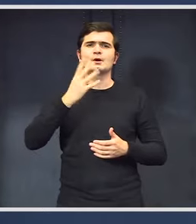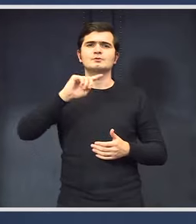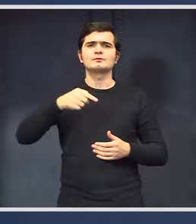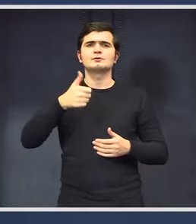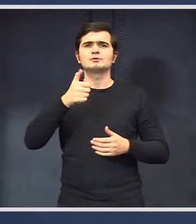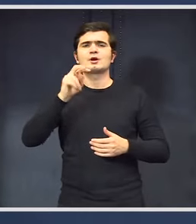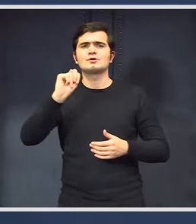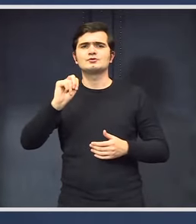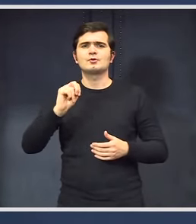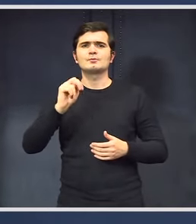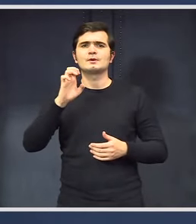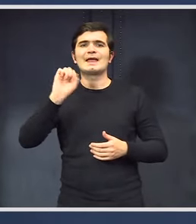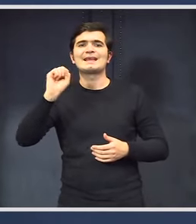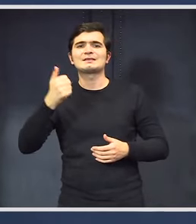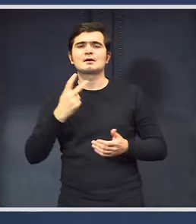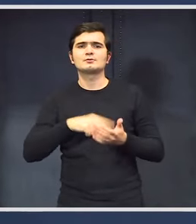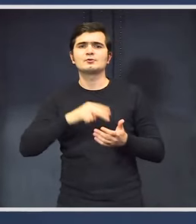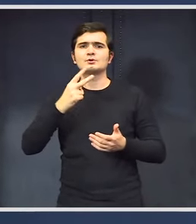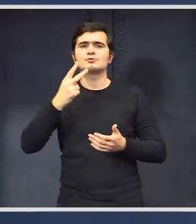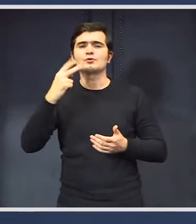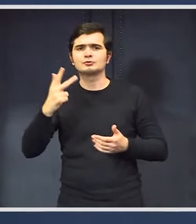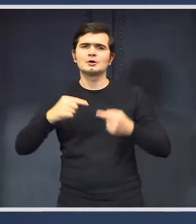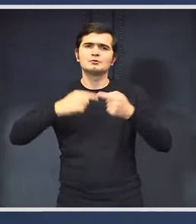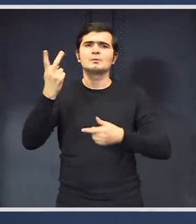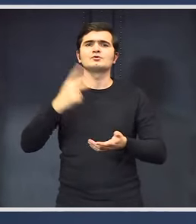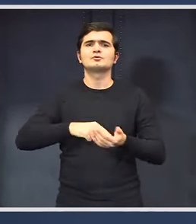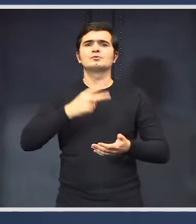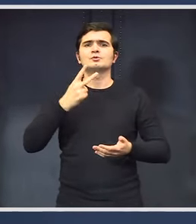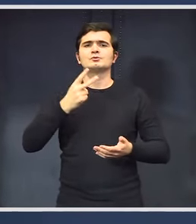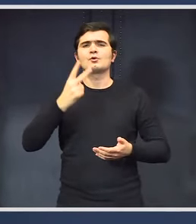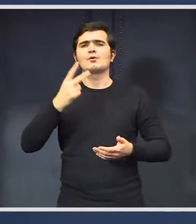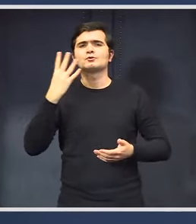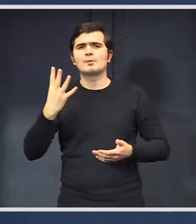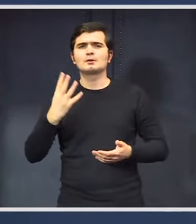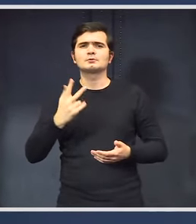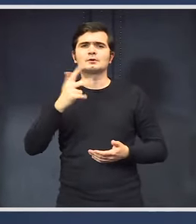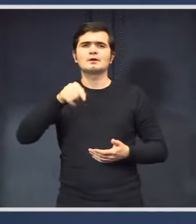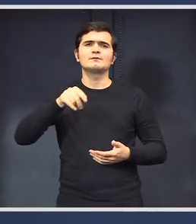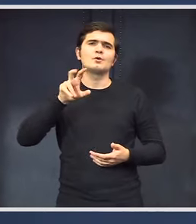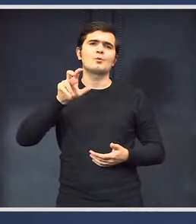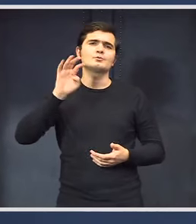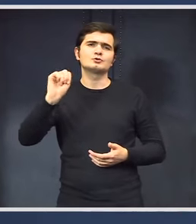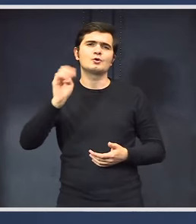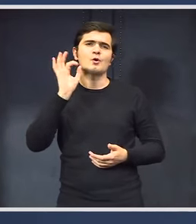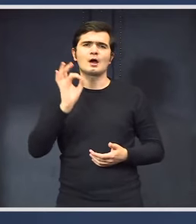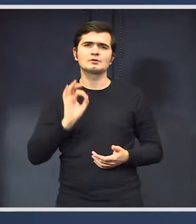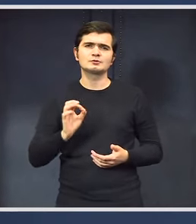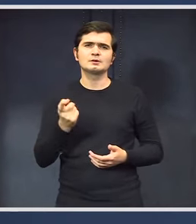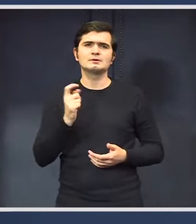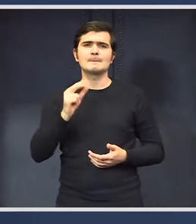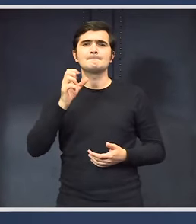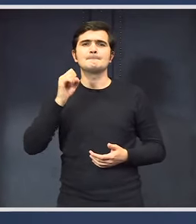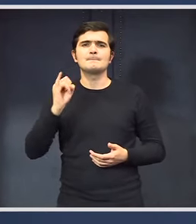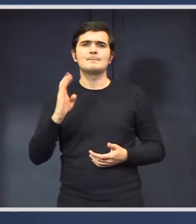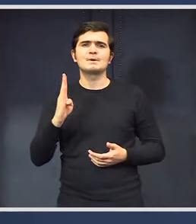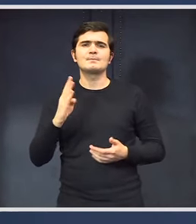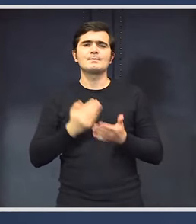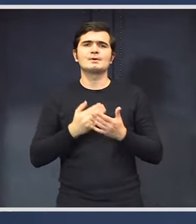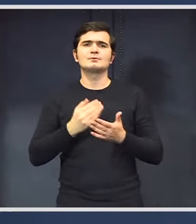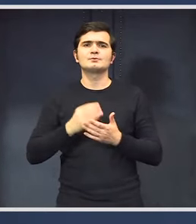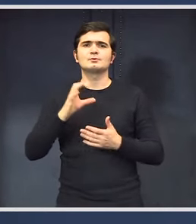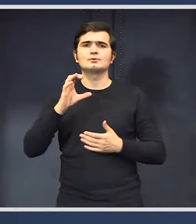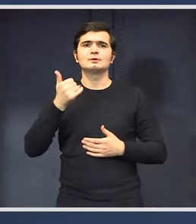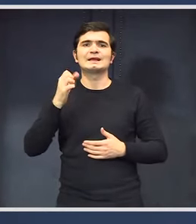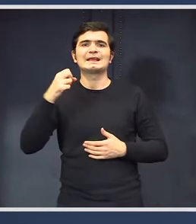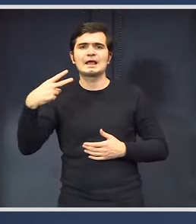tot în 2023 și în 2024 2,89% din PIB pe cash și 2